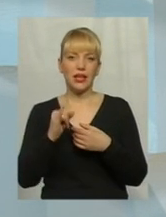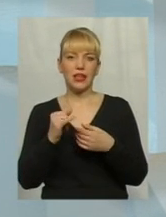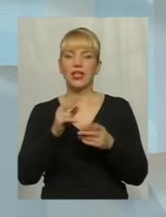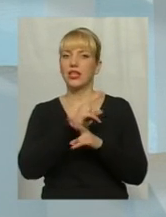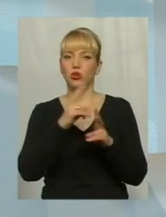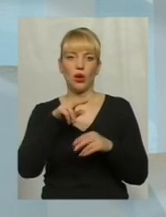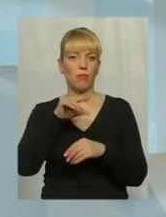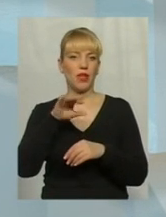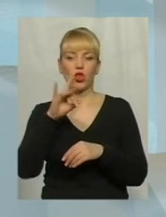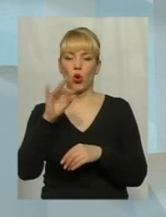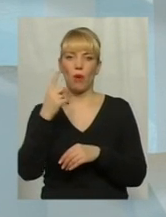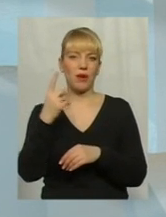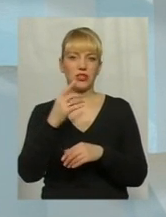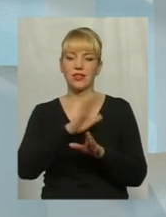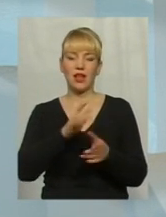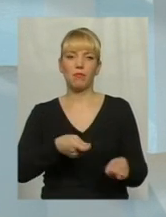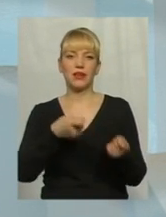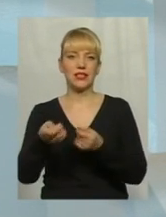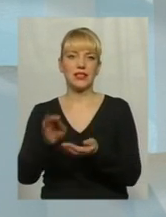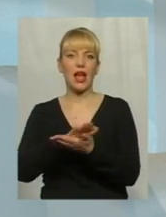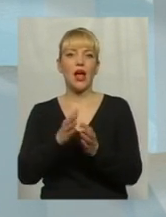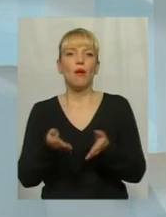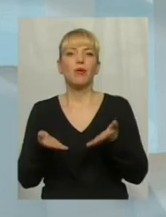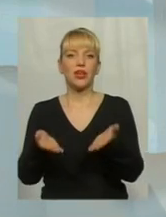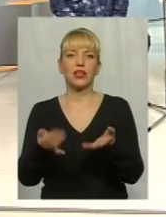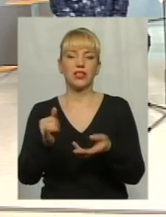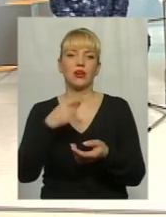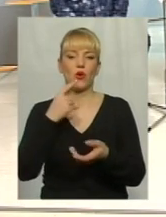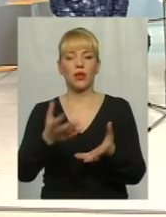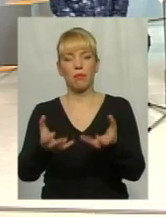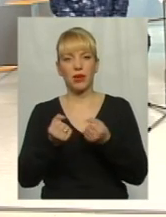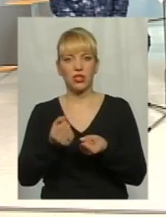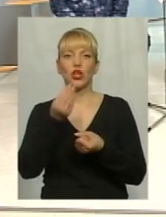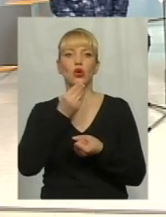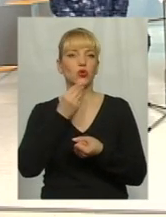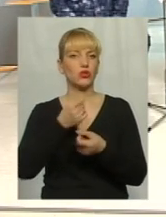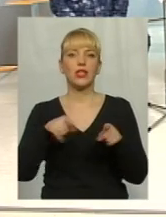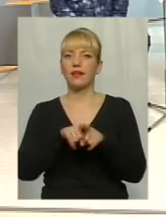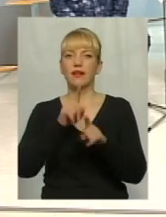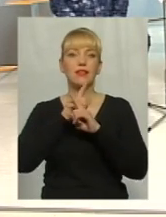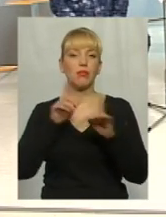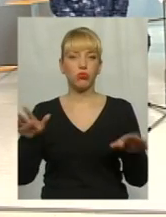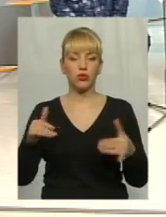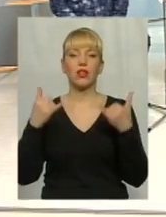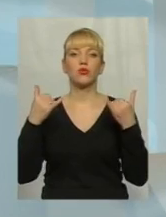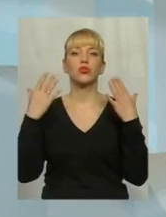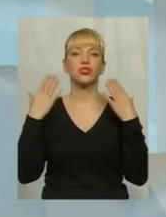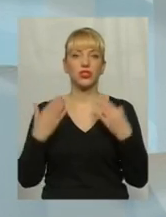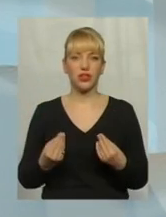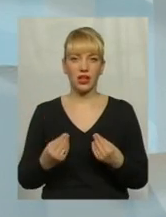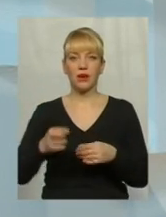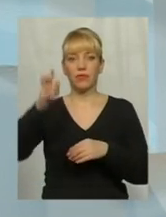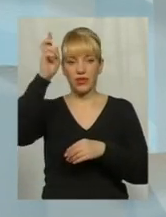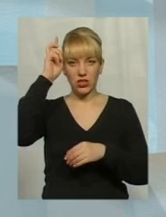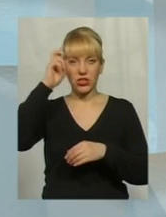Петро І нам не принесе пиріг і не скаже, ось вам пиріг, беріть, шановні, куштуйте. Так не буде. На сьогоднішній в